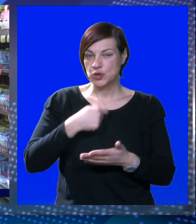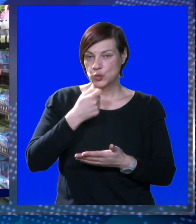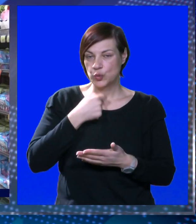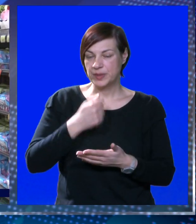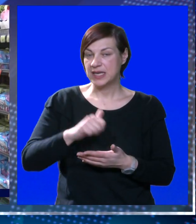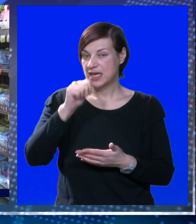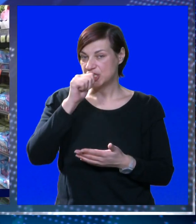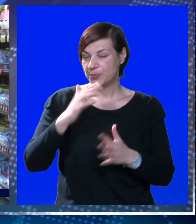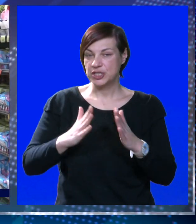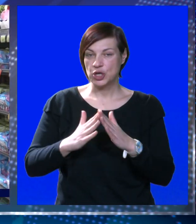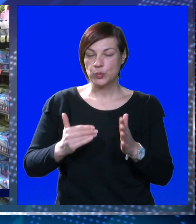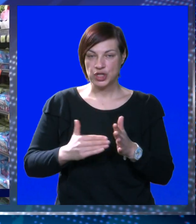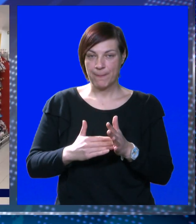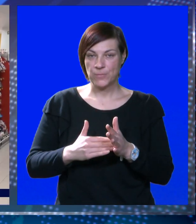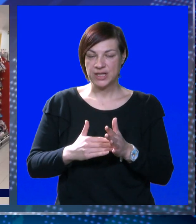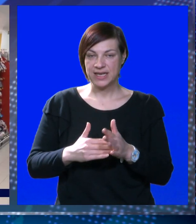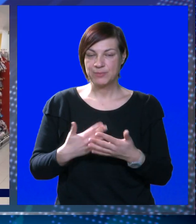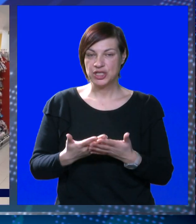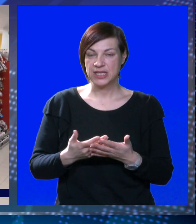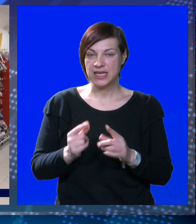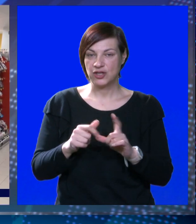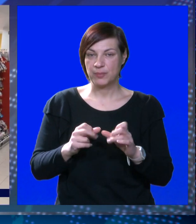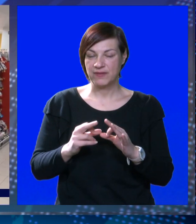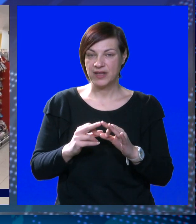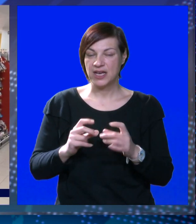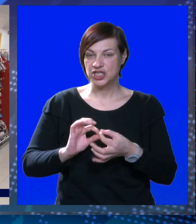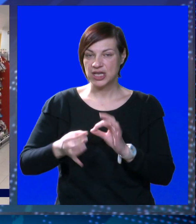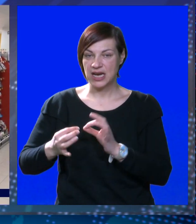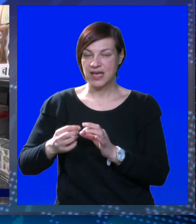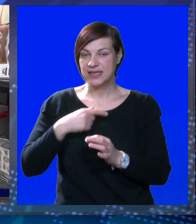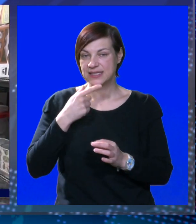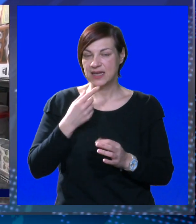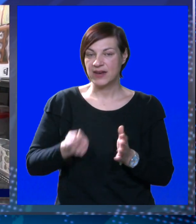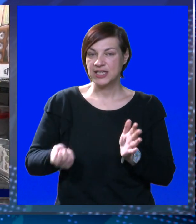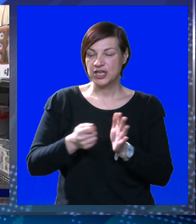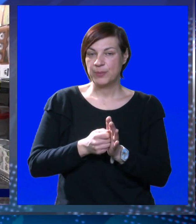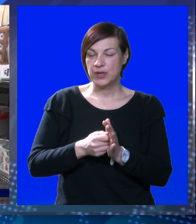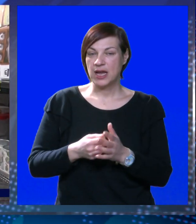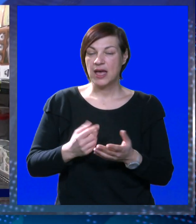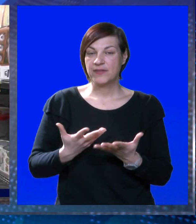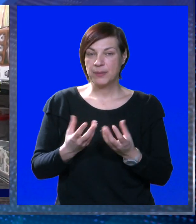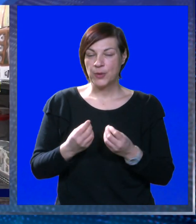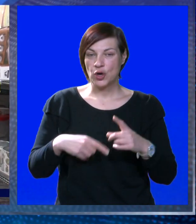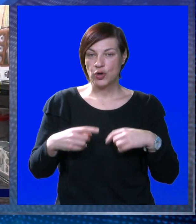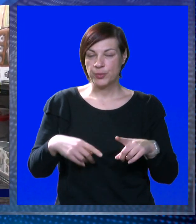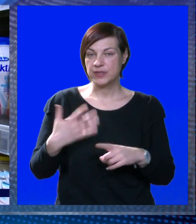poskupiti hrana, piće i kućne potrebštine. Dobavljači maloprodenih lanaca najavili su da će povećati cijene mnogih proizvoda od 5